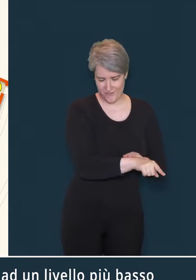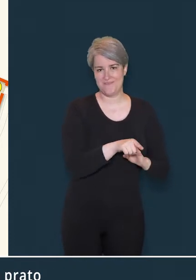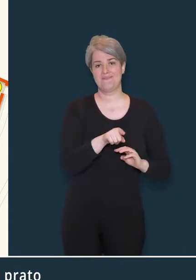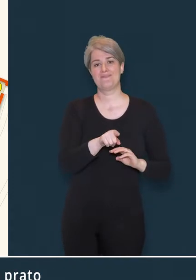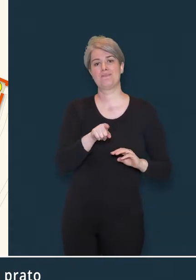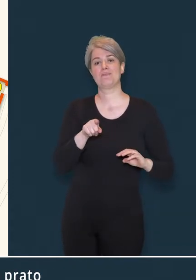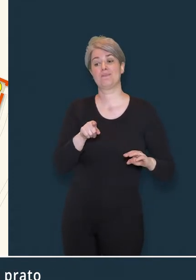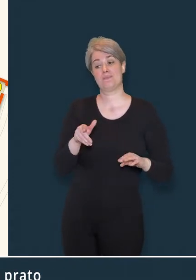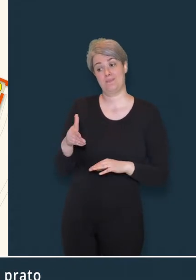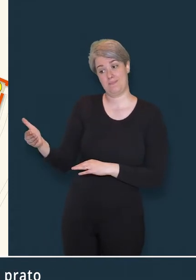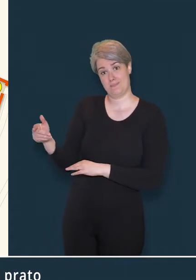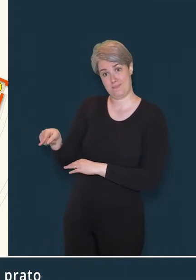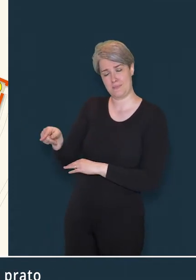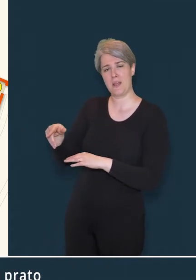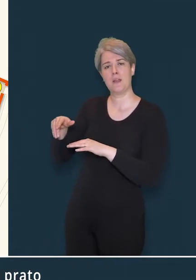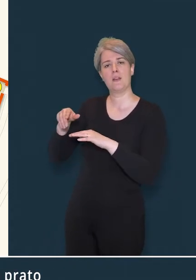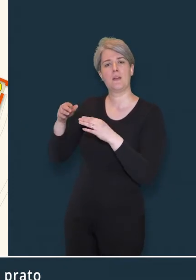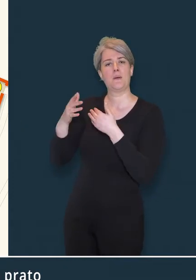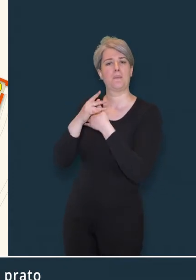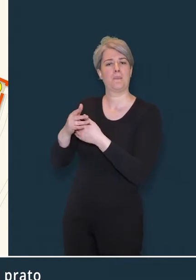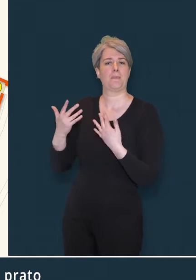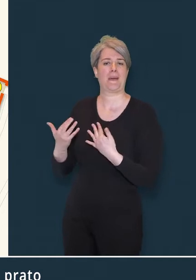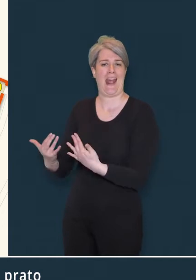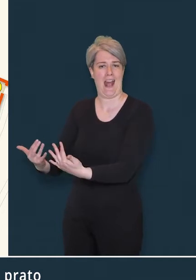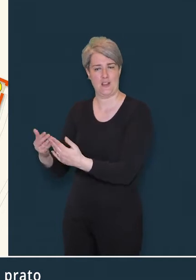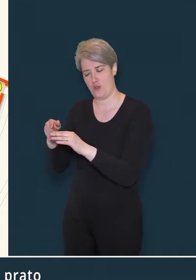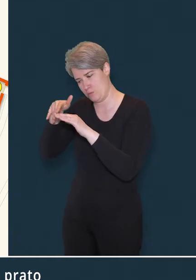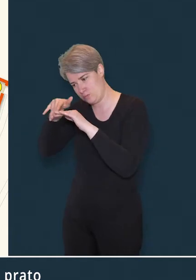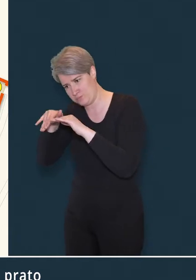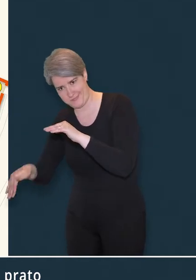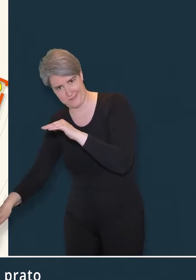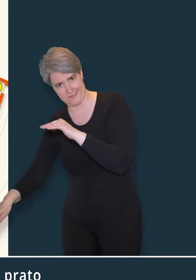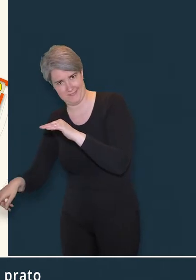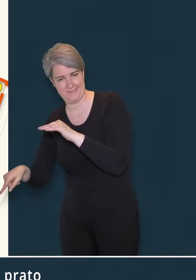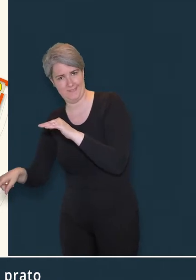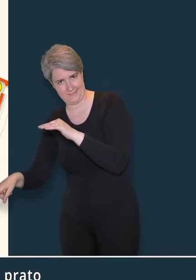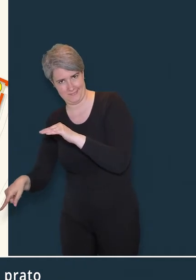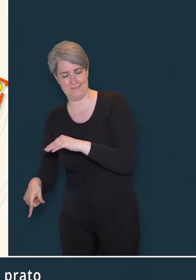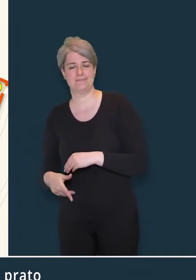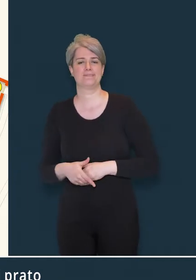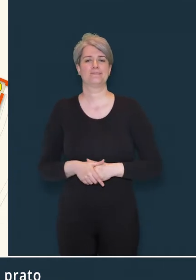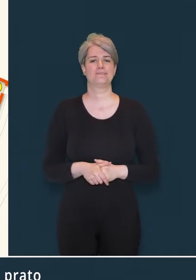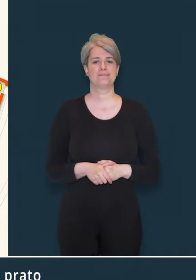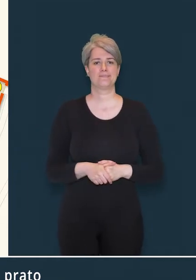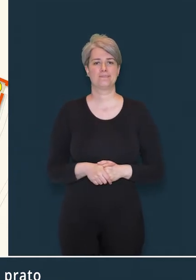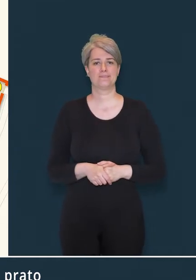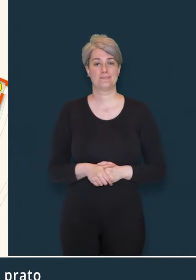e sulla destra una porzione di prato che scende in un ripido pendio.